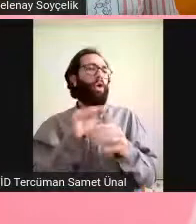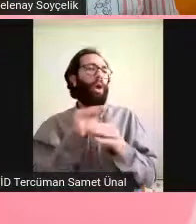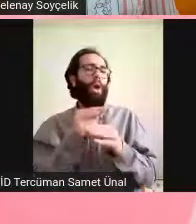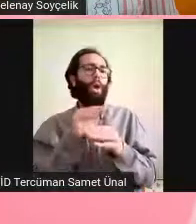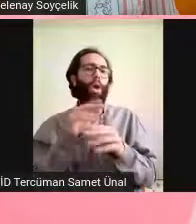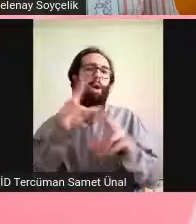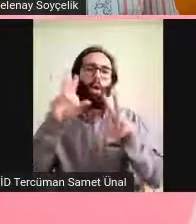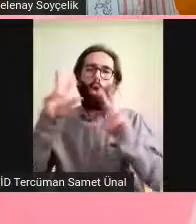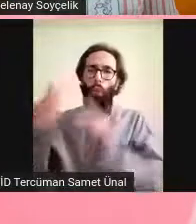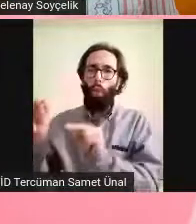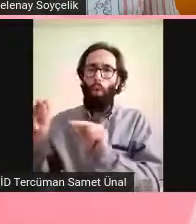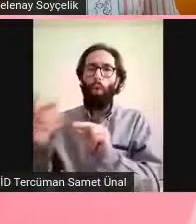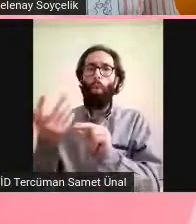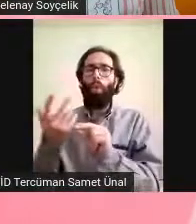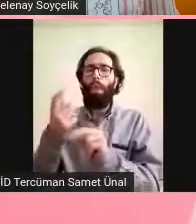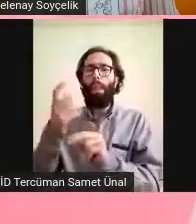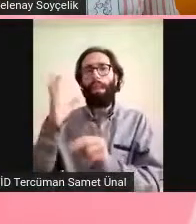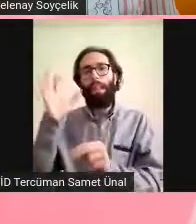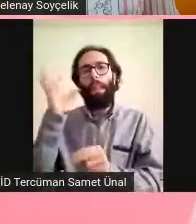sürekli.